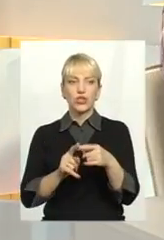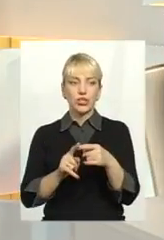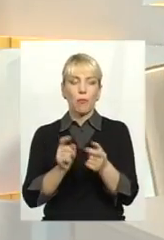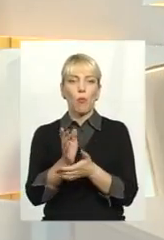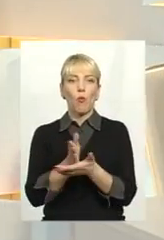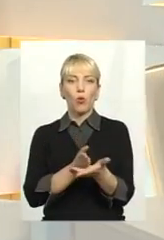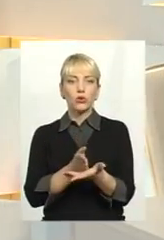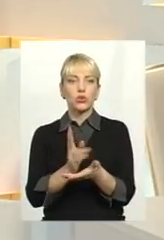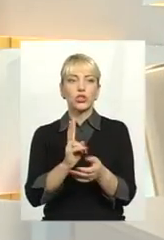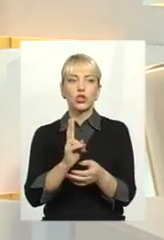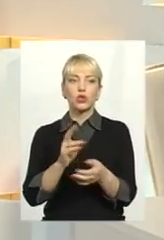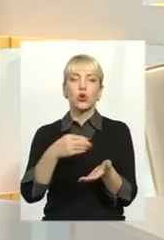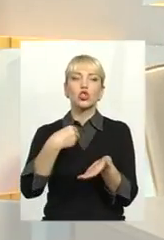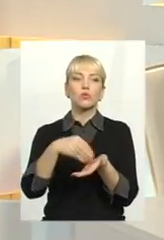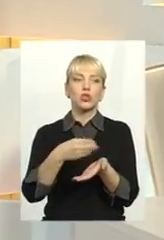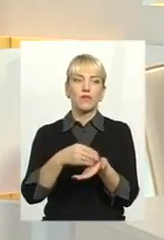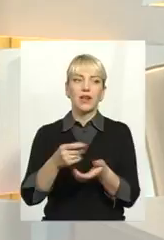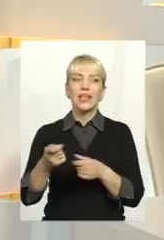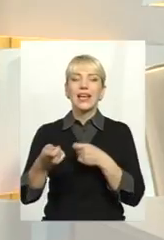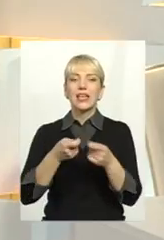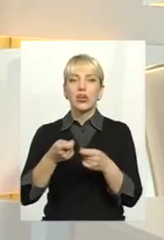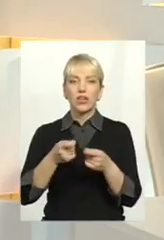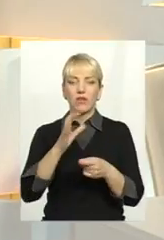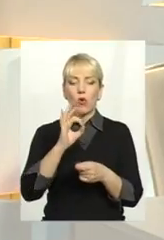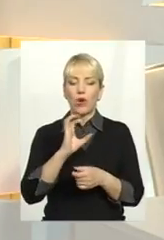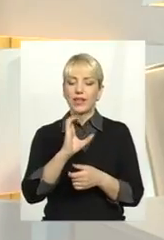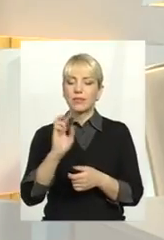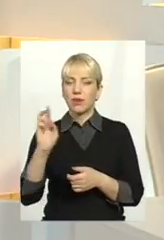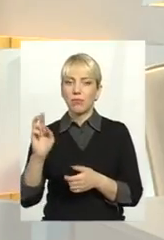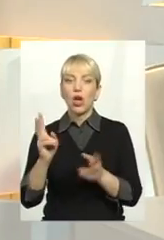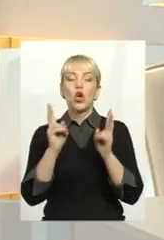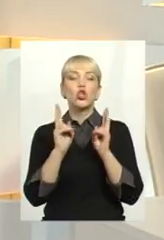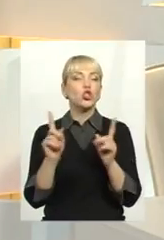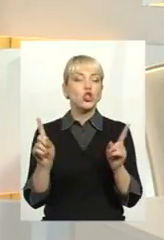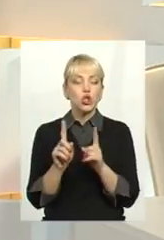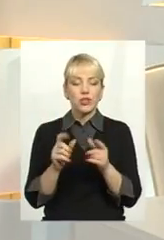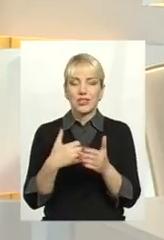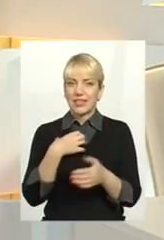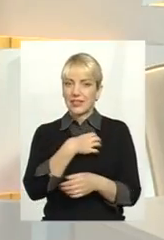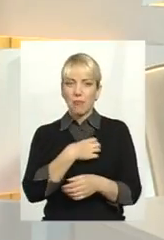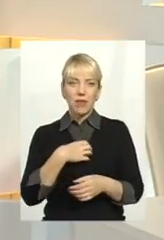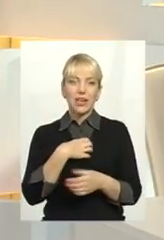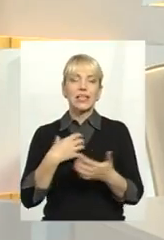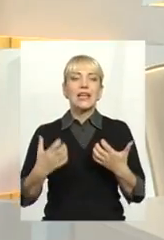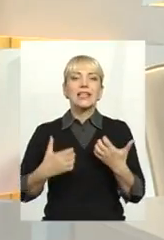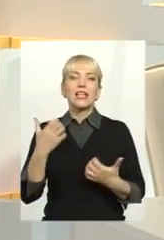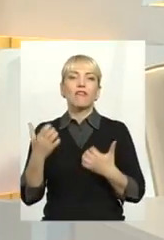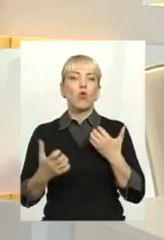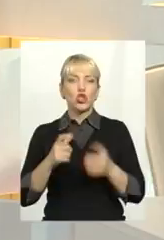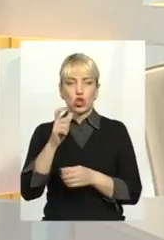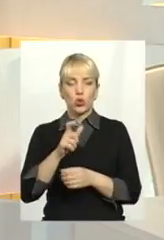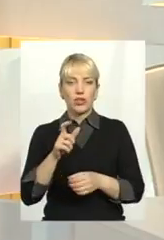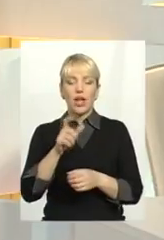розумію, і ті, хто споживають, і керівниками ОСБУБ. Що насамперед тривожить людей? Людей, які